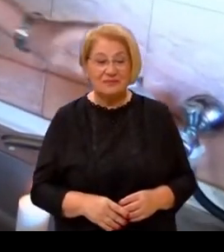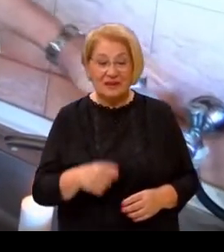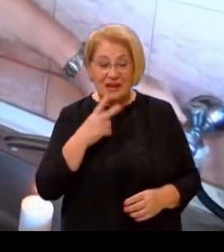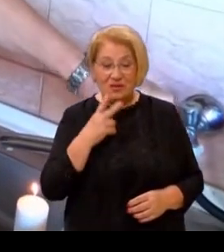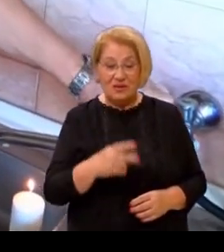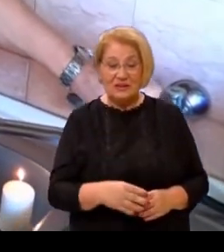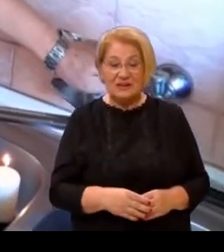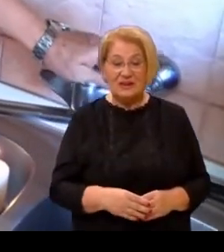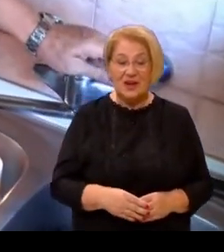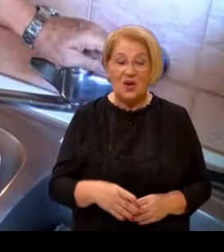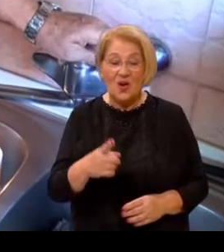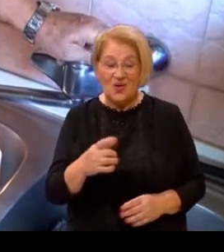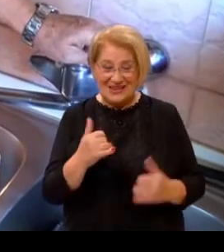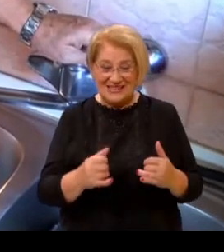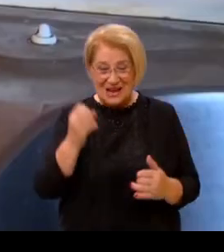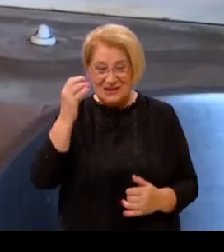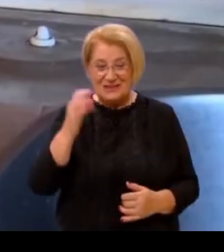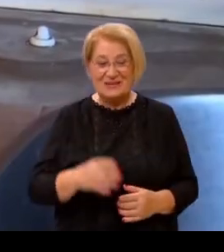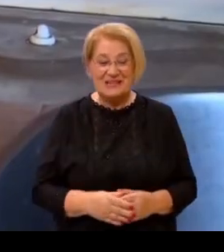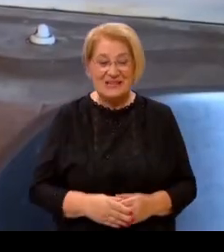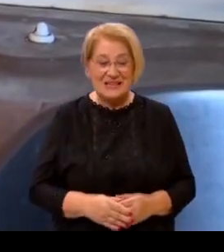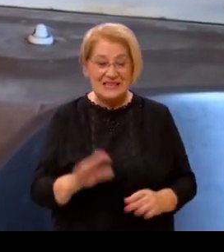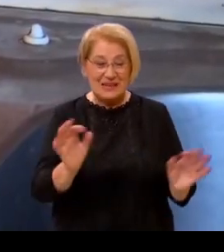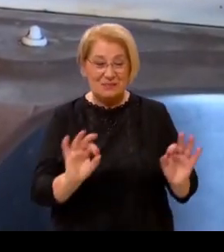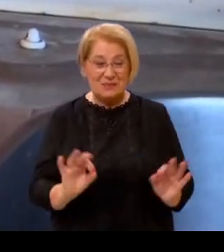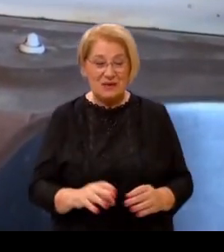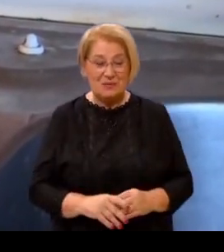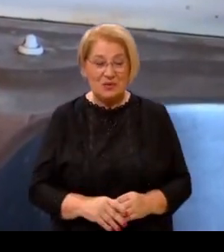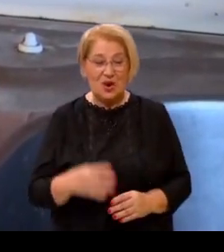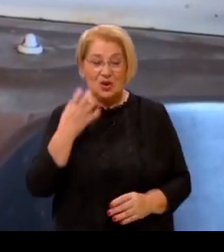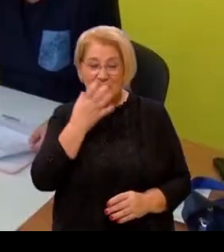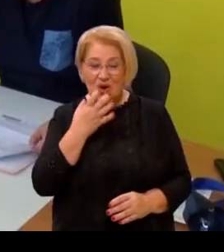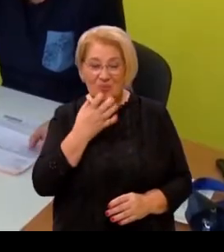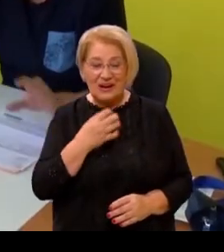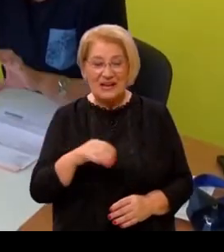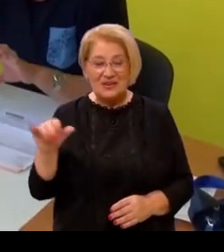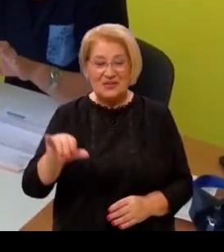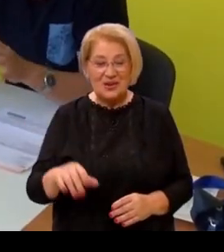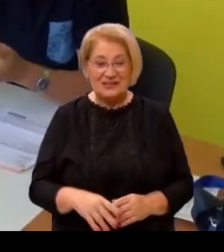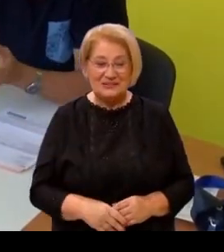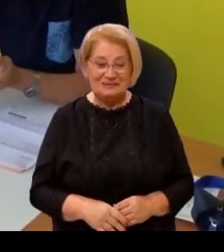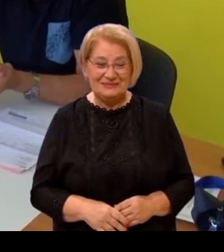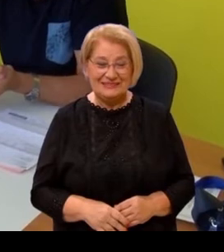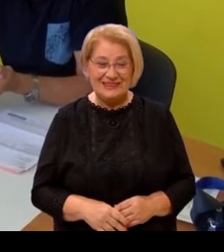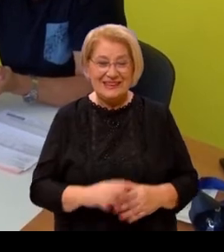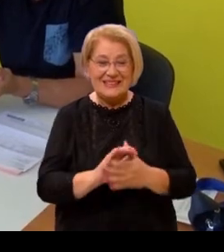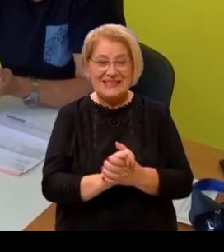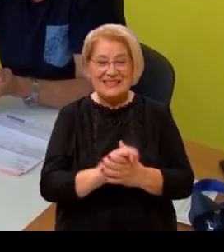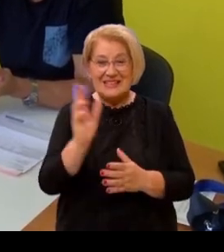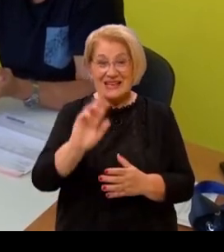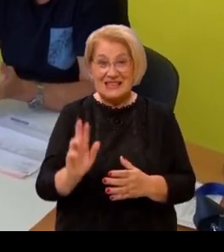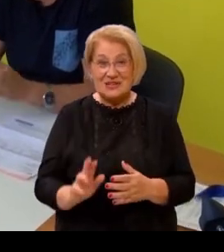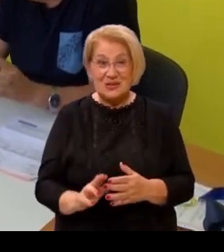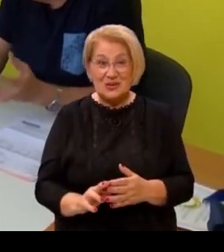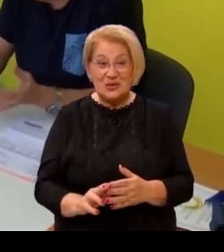evo vidite, ovo je patent za pripremu tople vode. Čestitka za struju nedavno ih je